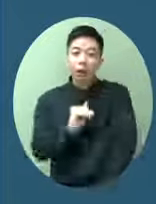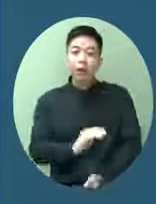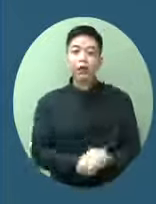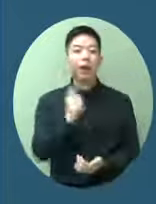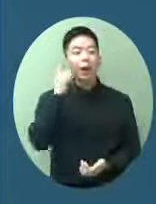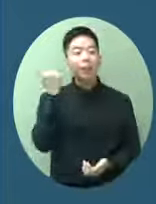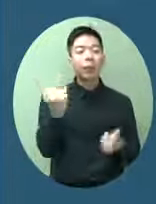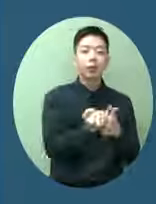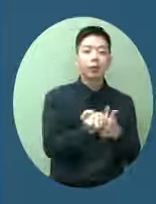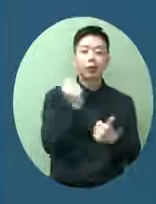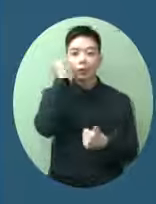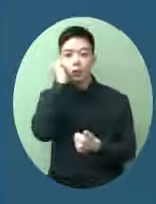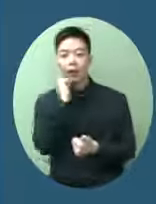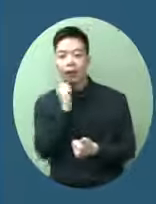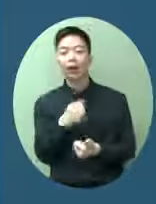接種疫苗